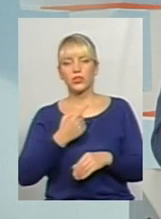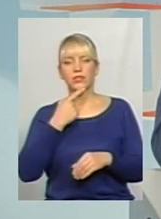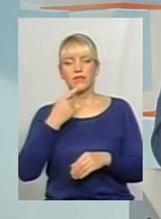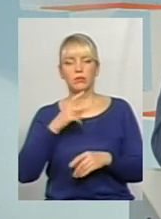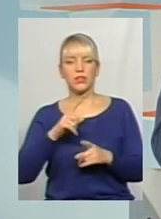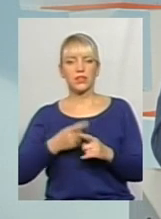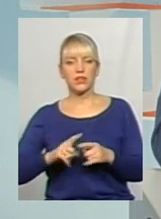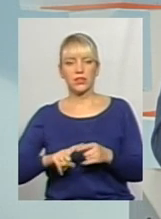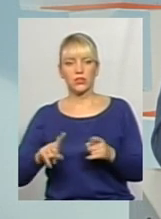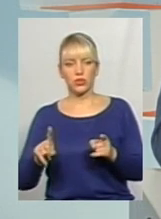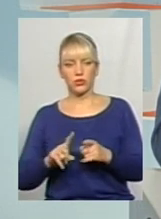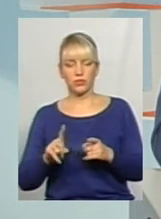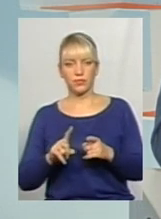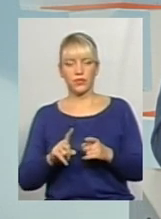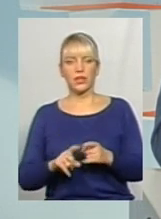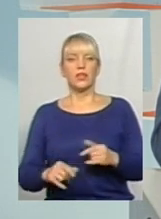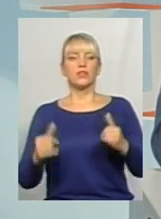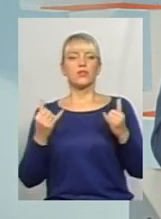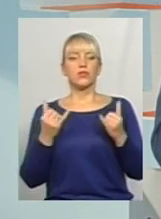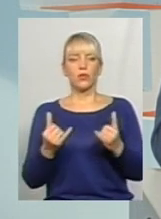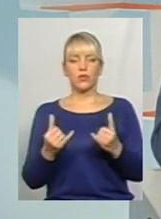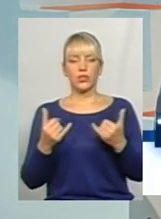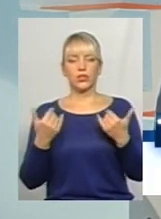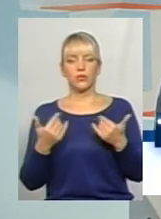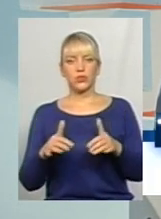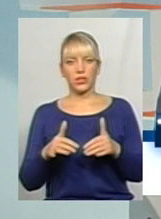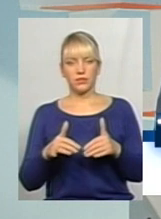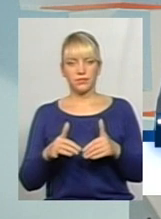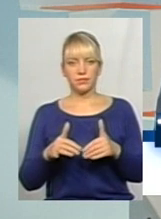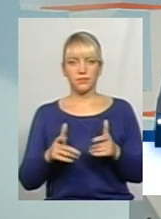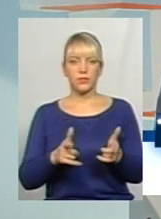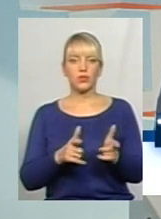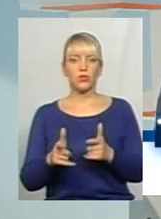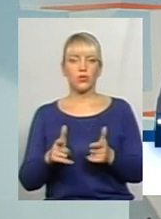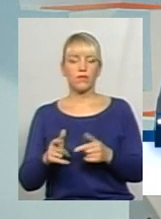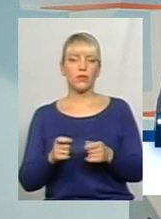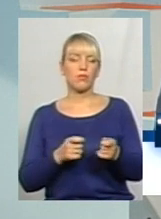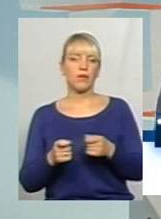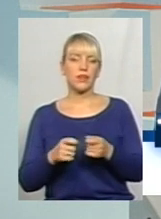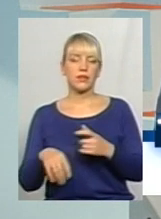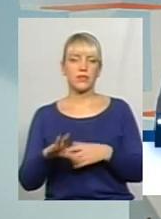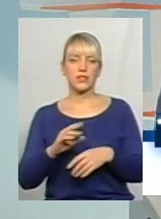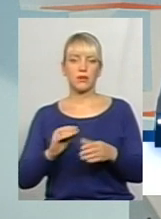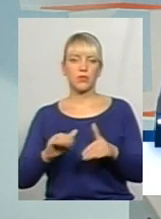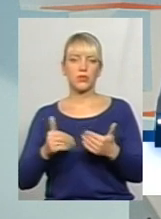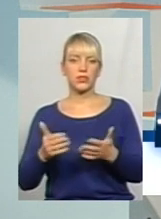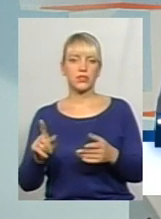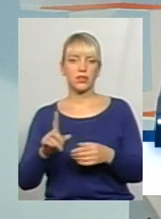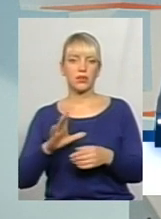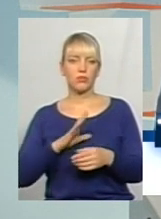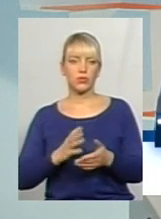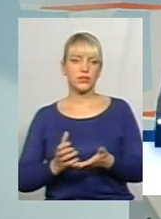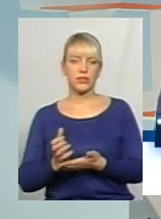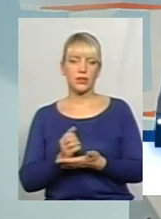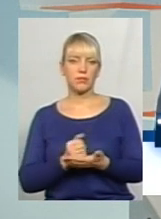те, що сьогодні вже підготовлено управлінням всі пропозиції, які були зібрані